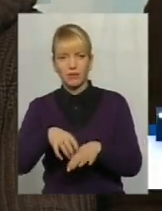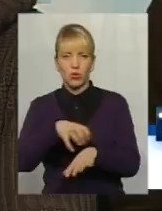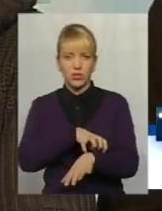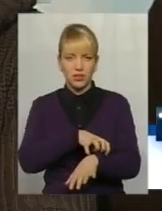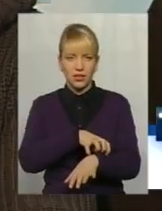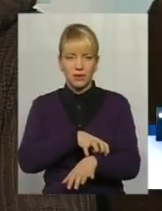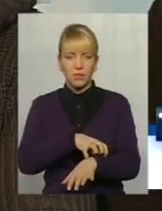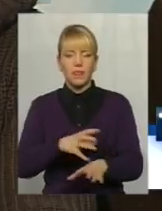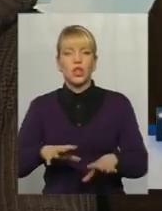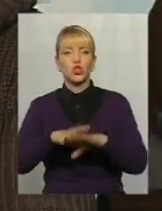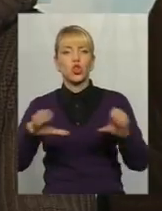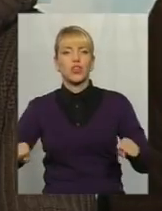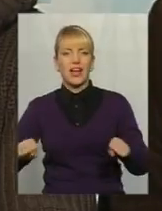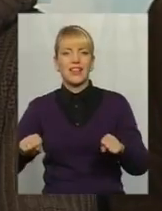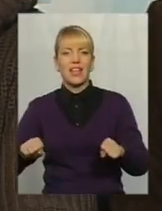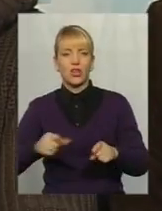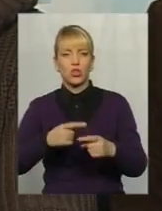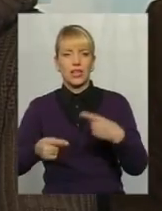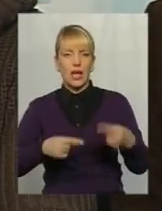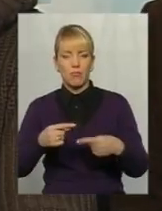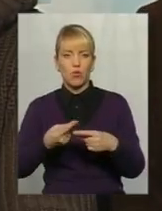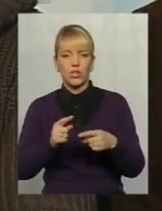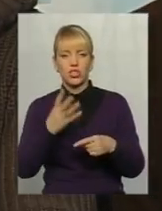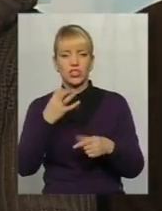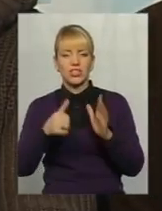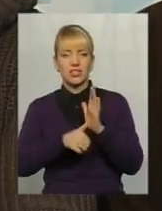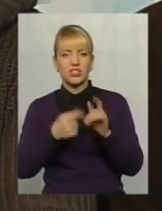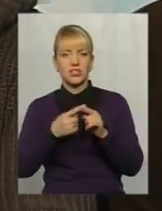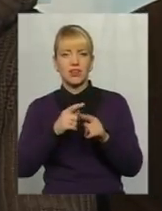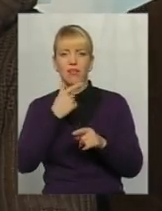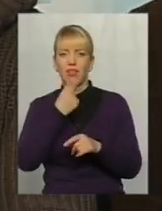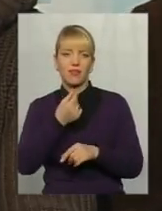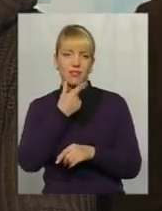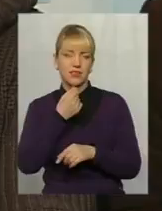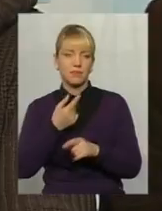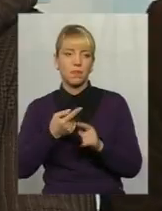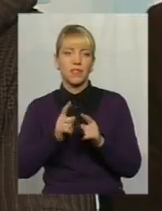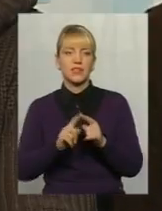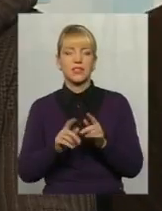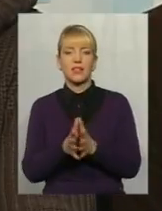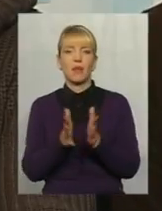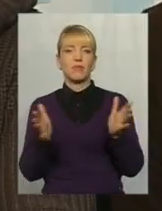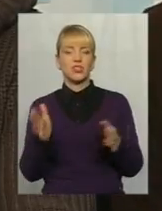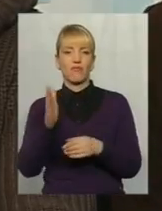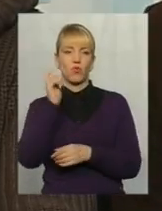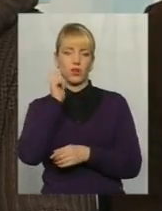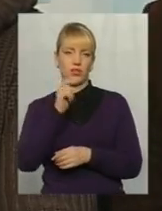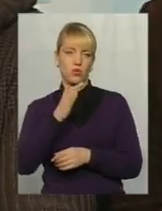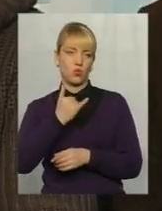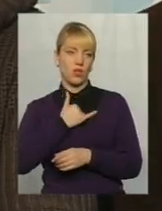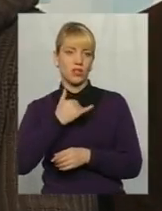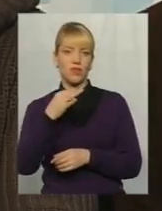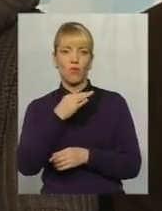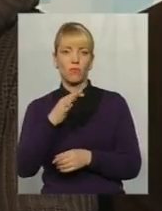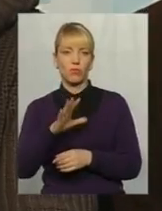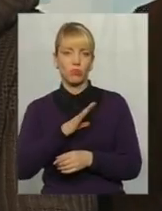тоталітарної епохи. З них 446 – це пам'ятники Леніну. Майже найбільше в Україні. В нашій області ставили